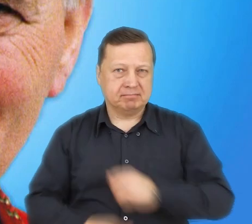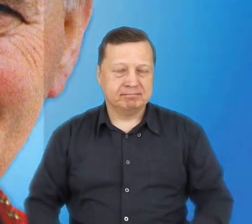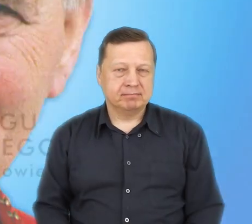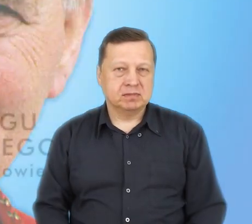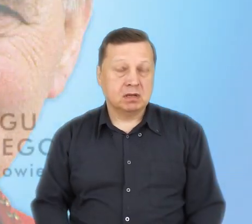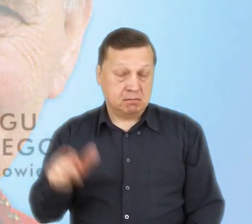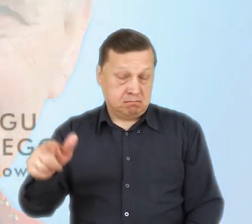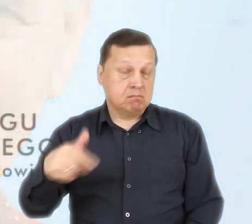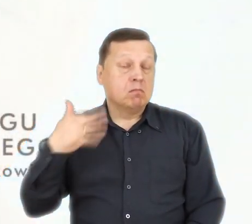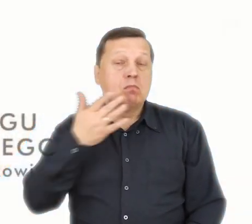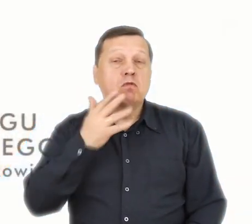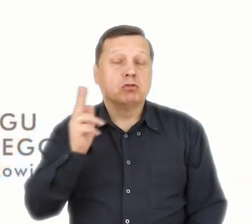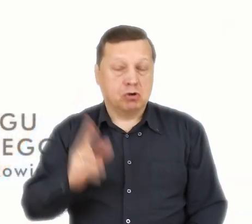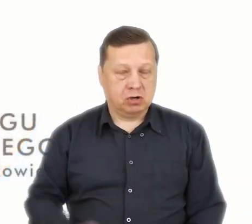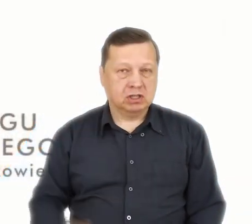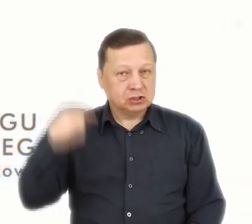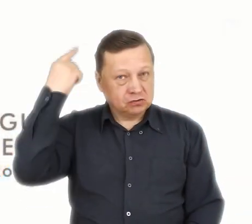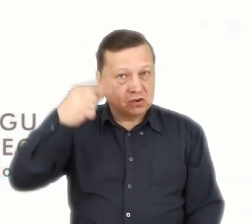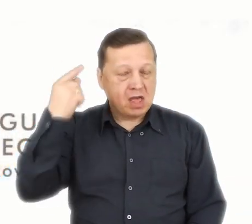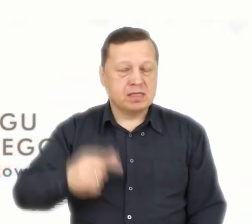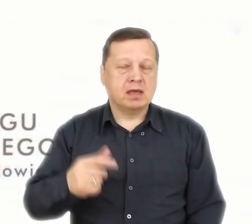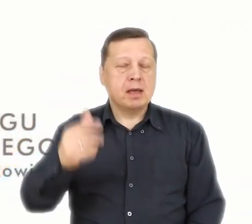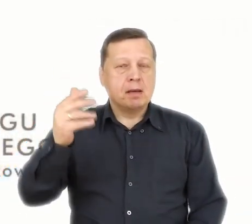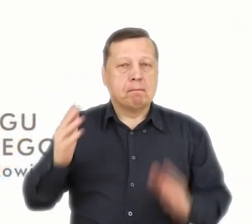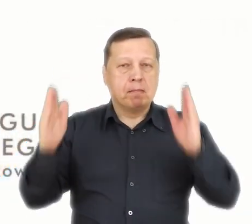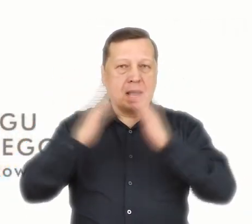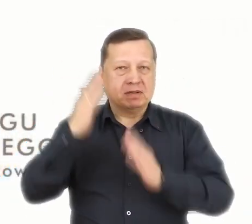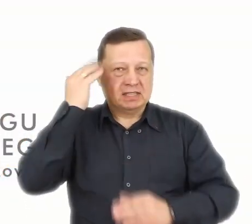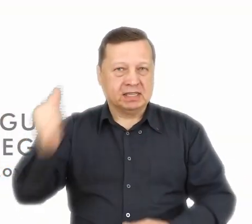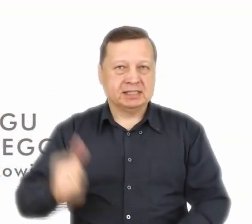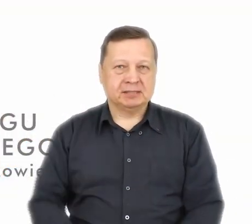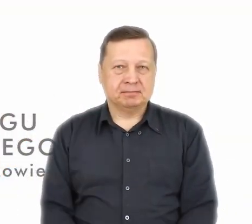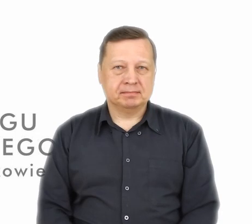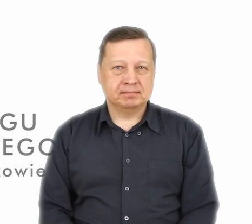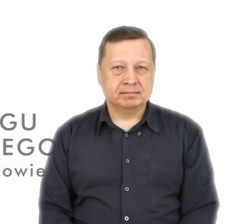wszystkich powołań. Mówił święty papież nadziei.